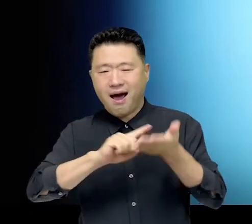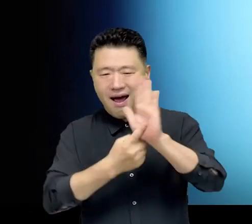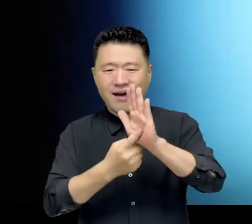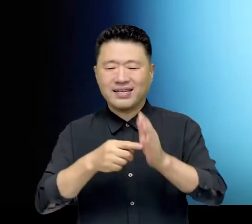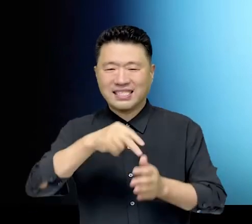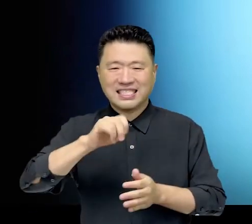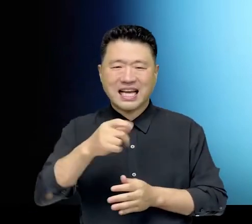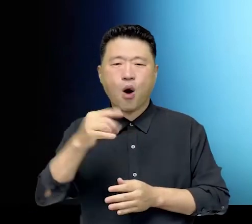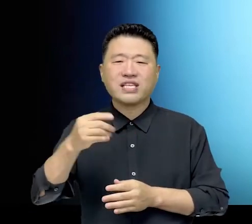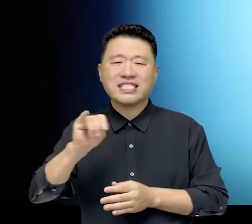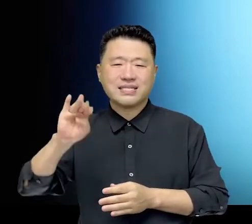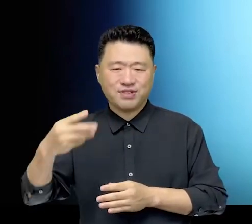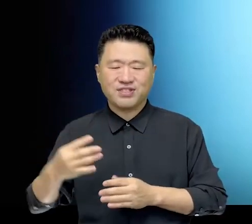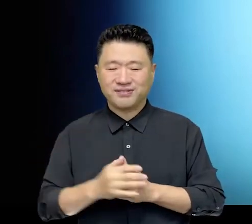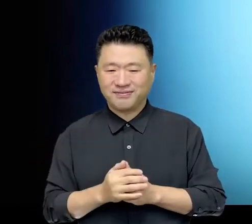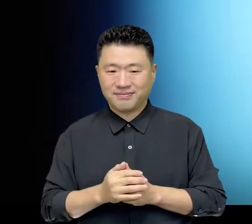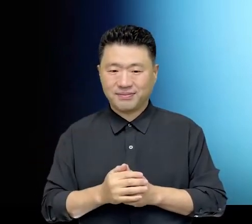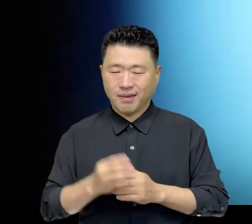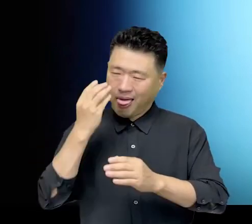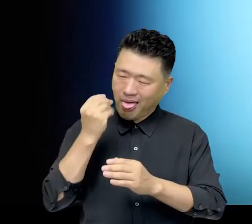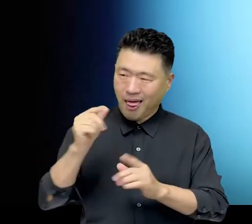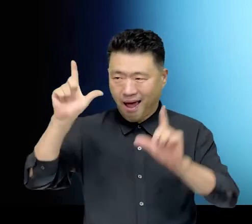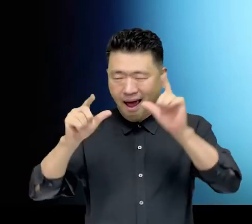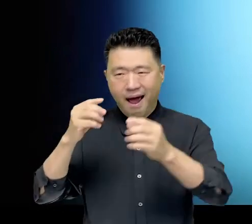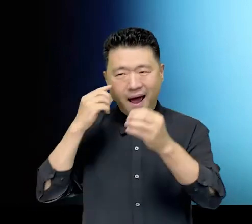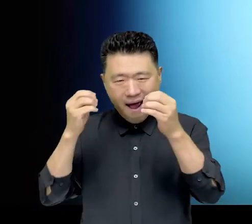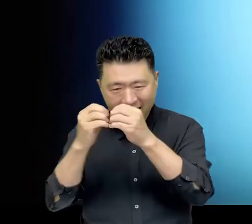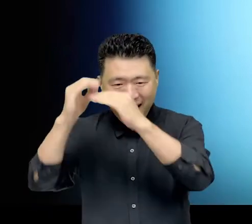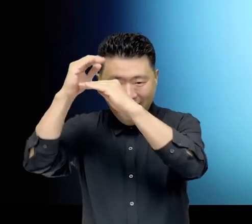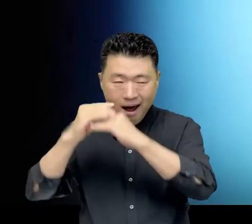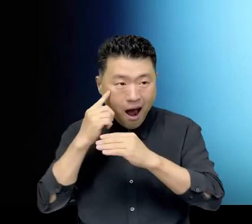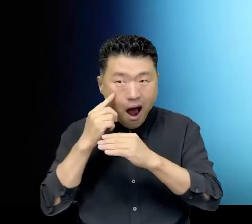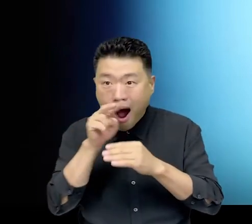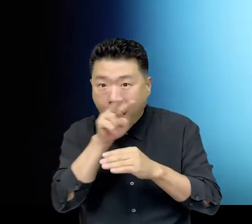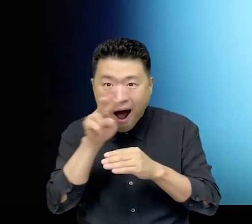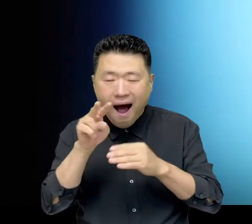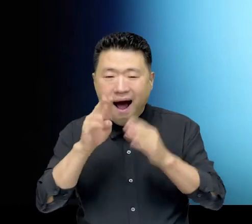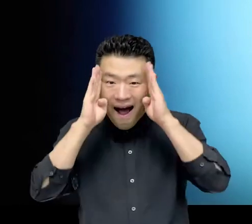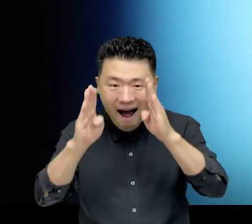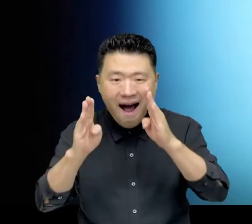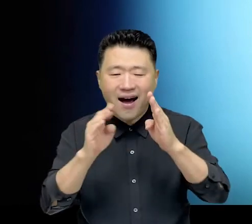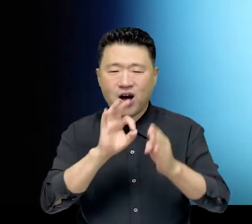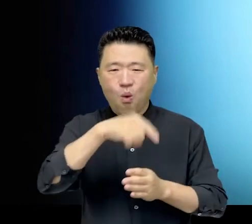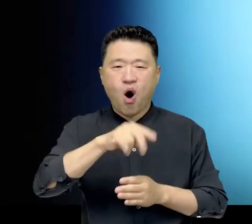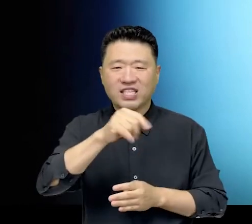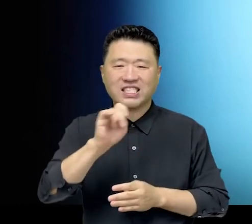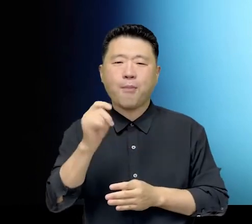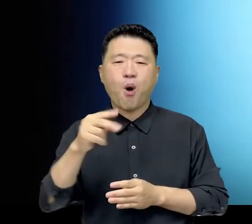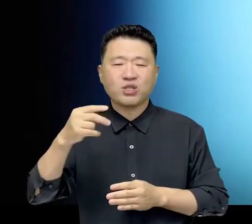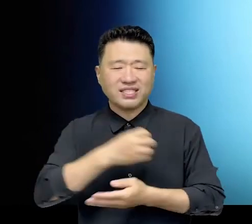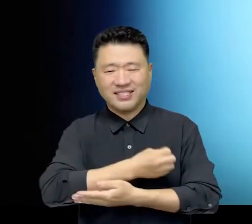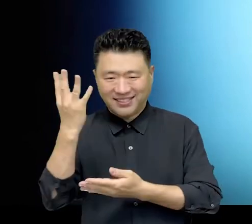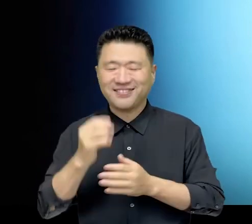언론사 시카고 트리뮨 매끄러운 구성 눈을 뗄 수 없는 스릴러 언론사 워싱턴